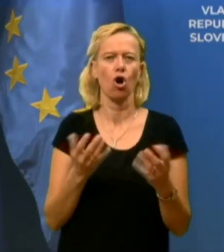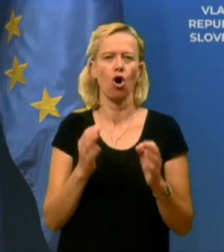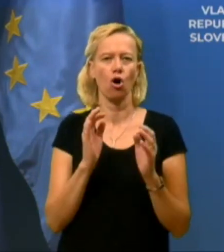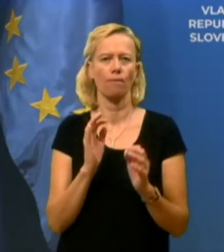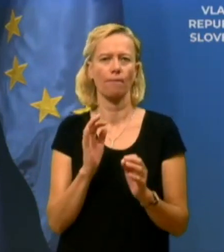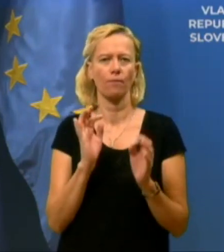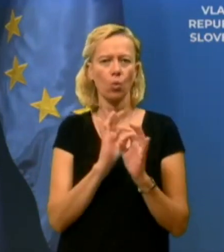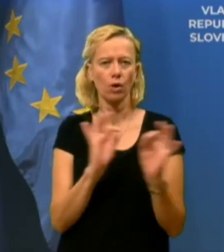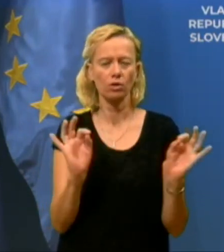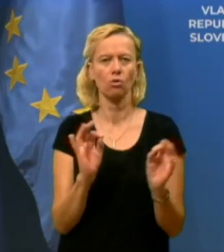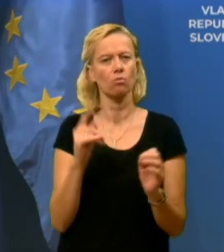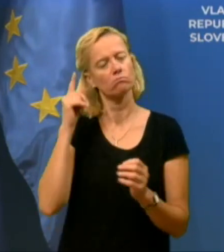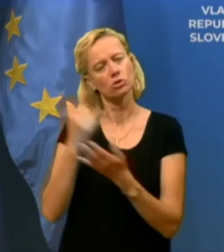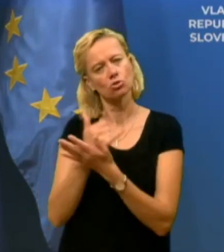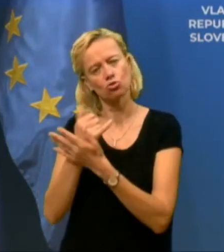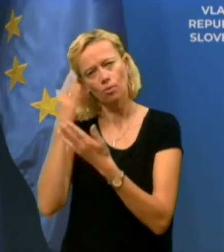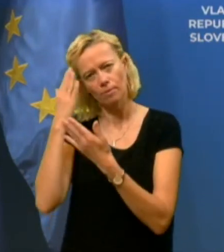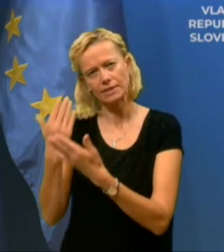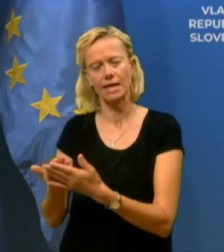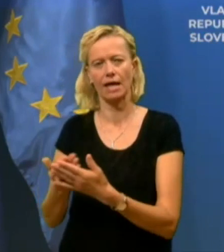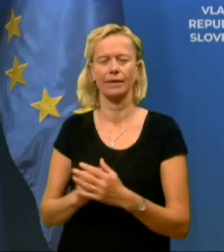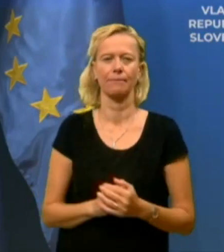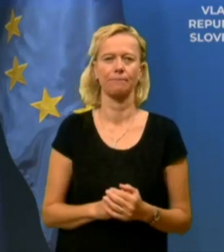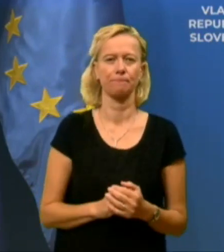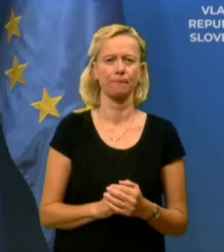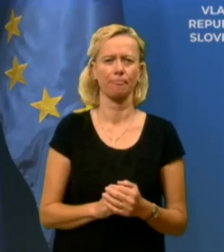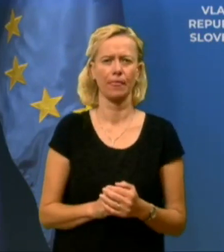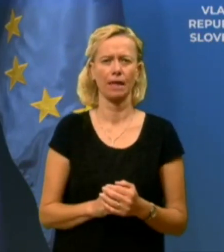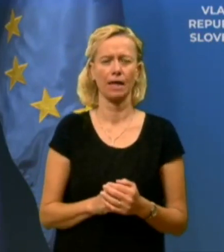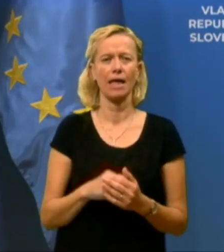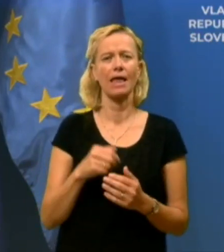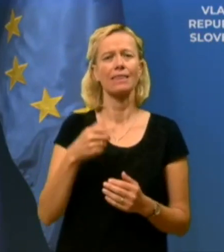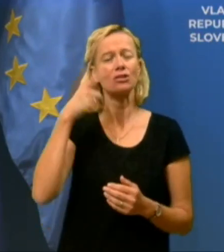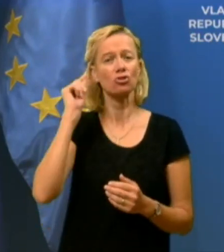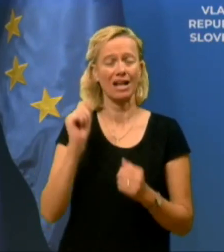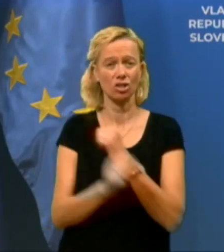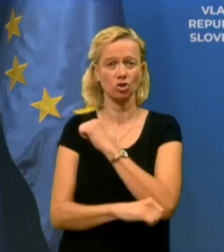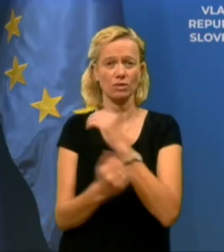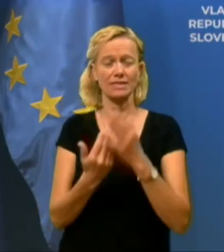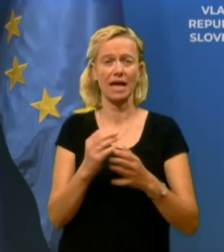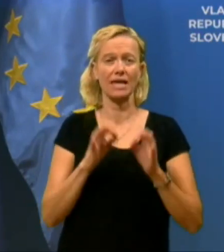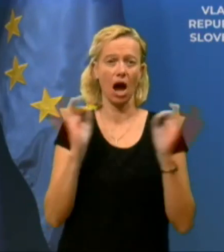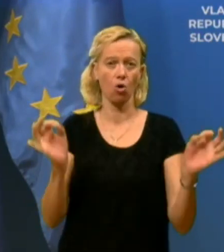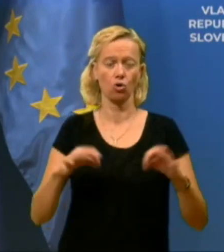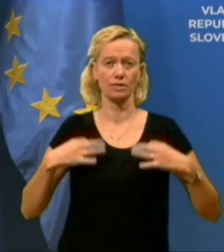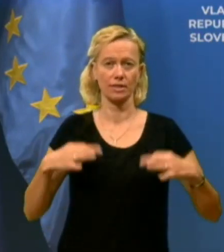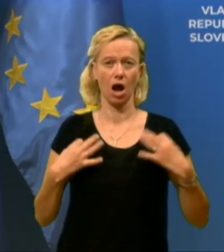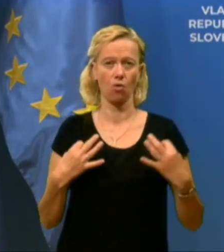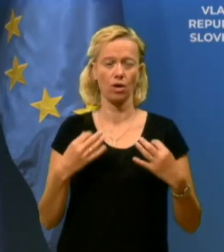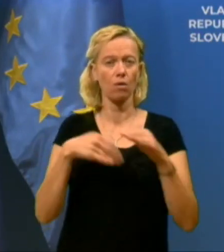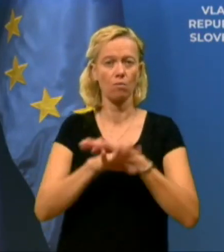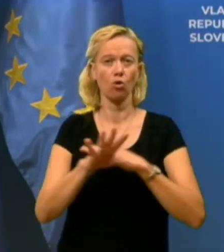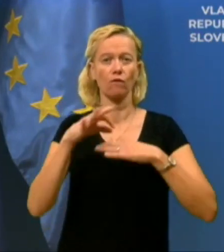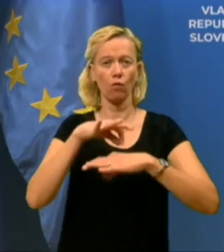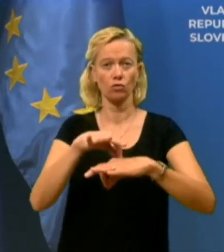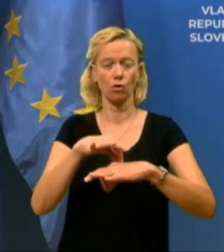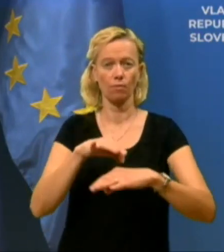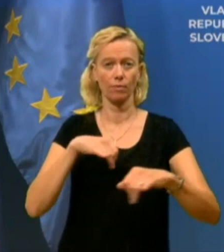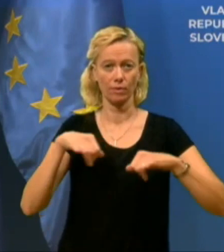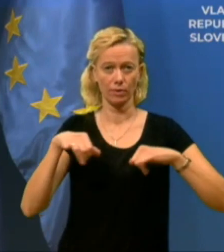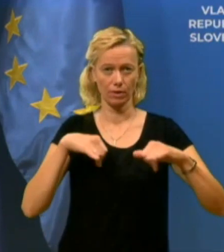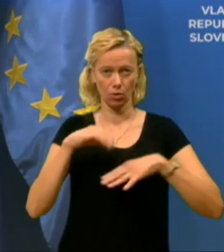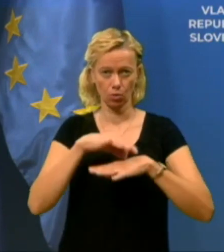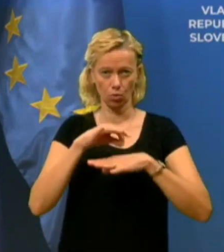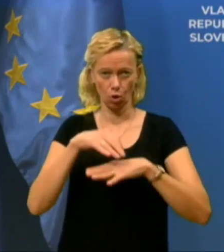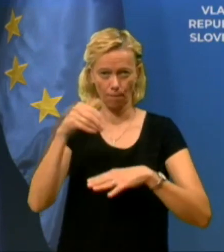kar si zaslužijo veliko priznanje. Nacionalni inštitut za javno zdravje je pod vodstvom direktorja dr.